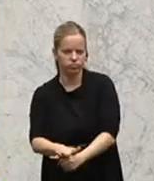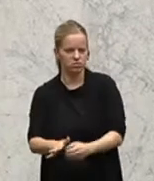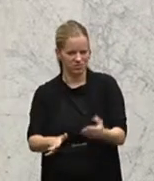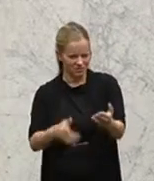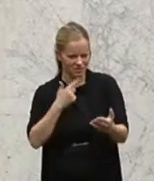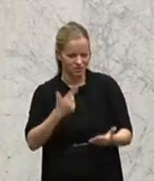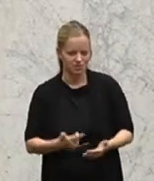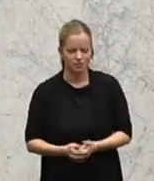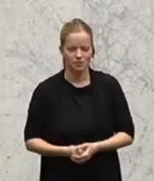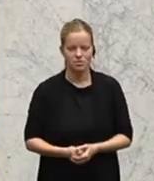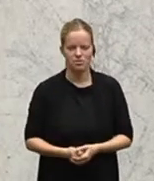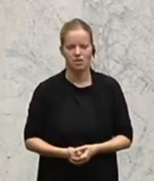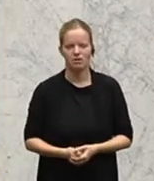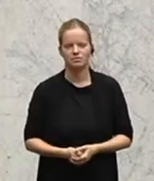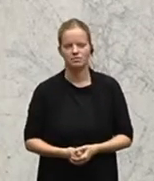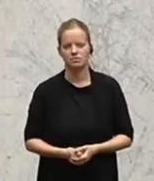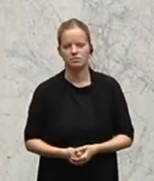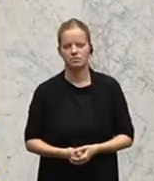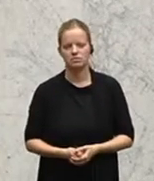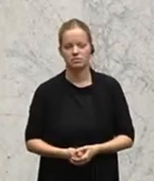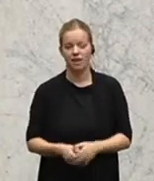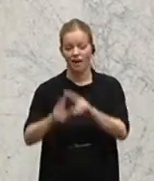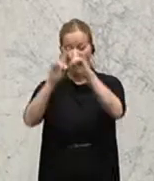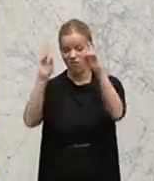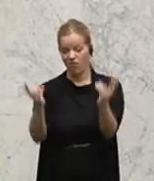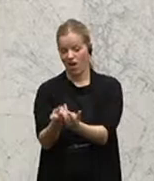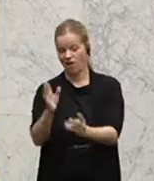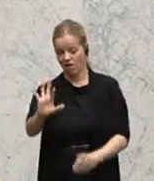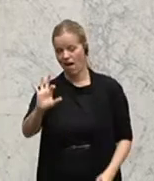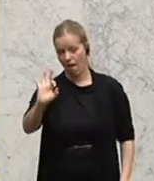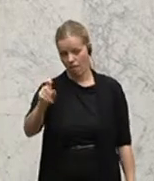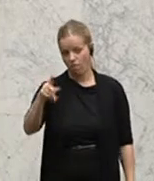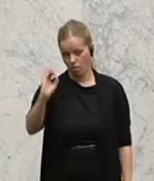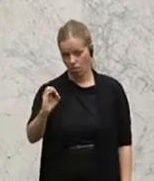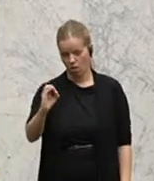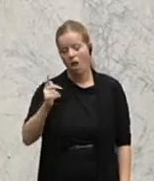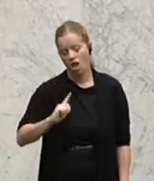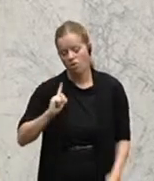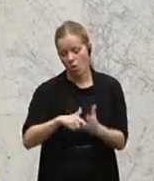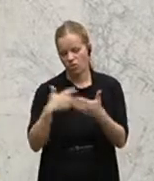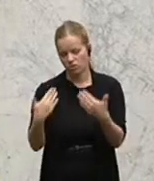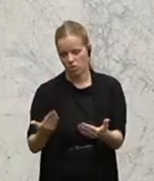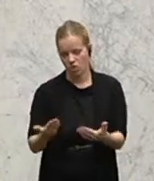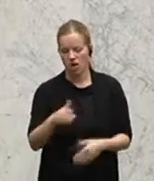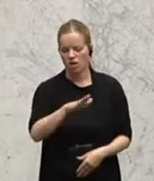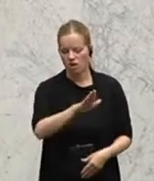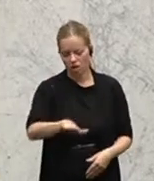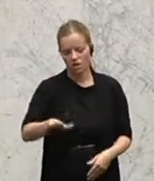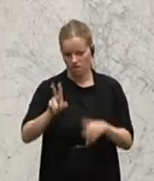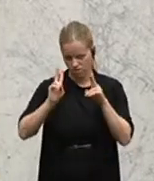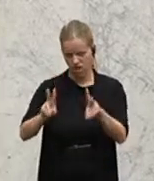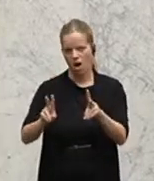Ich denke, in der Welt der FPÖ ist es leider oft so, dass Kinder ausgegrenzt und